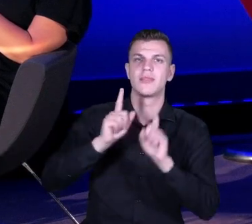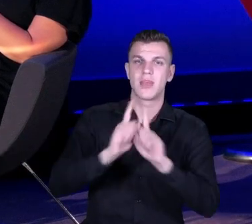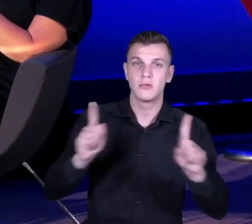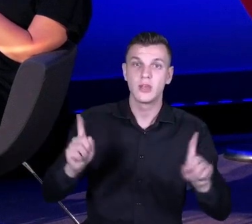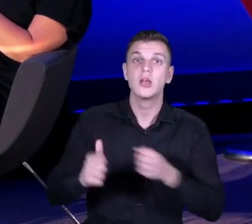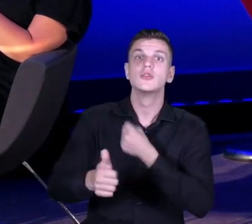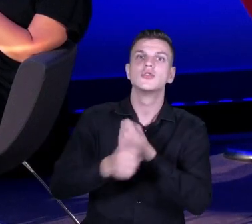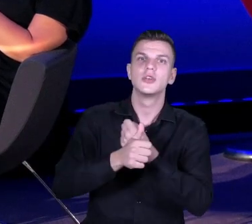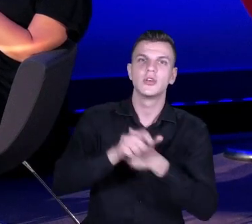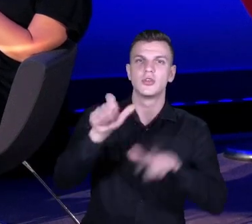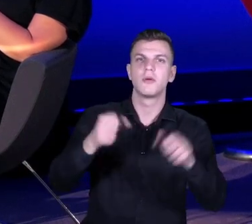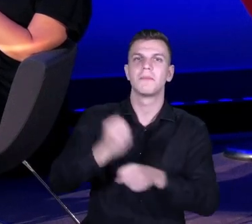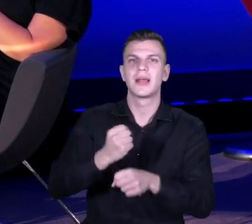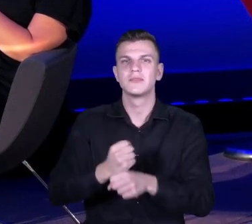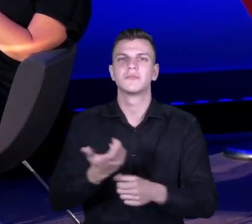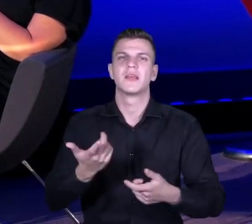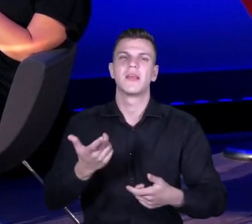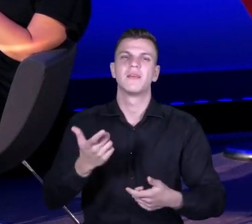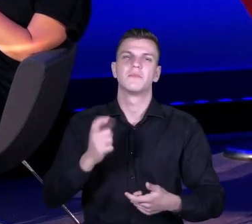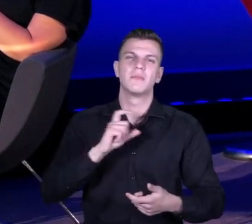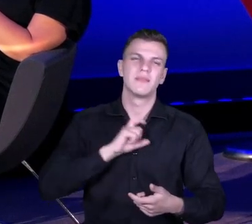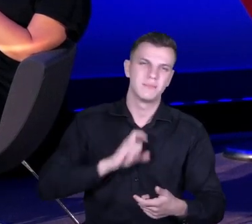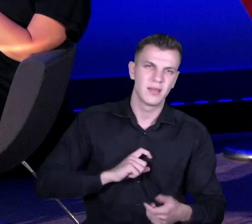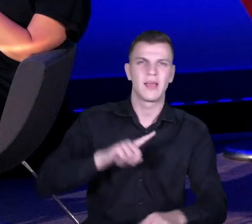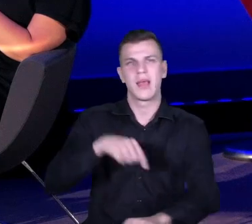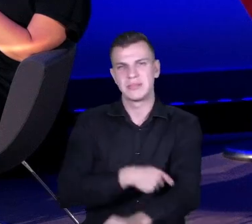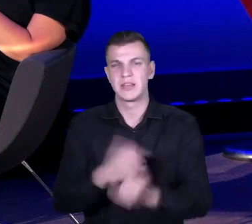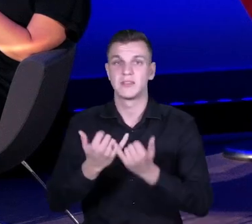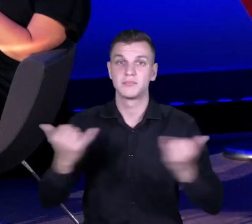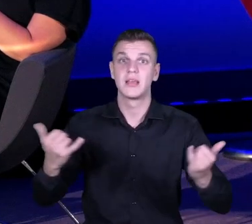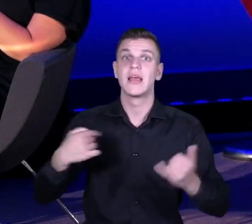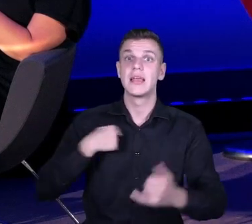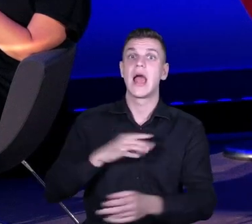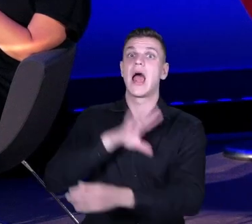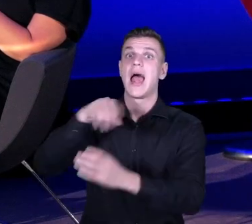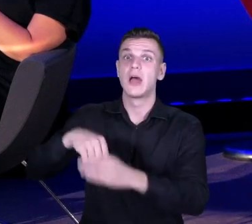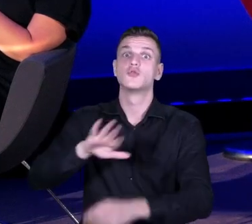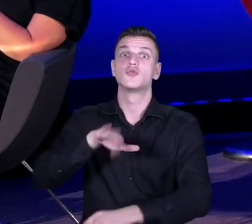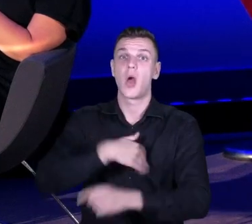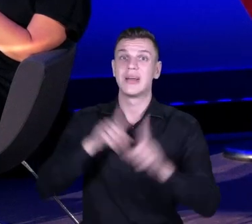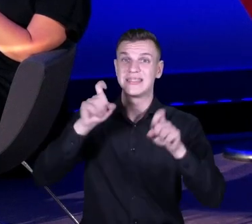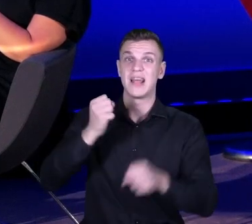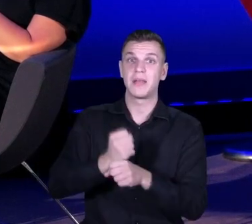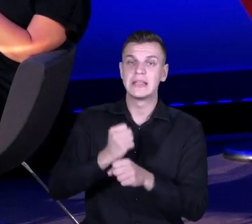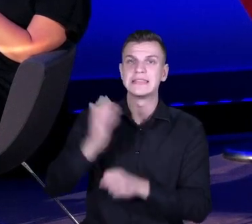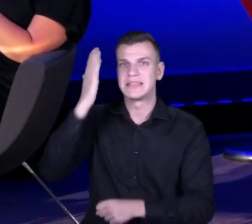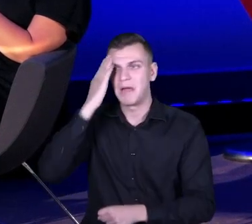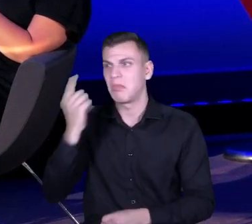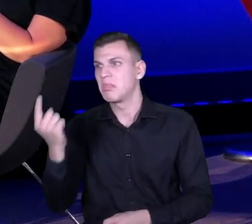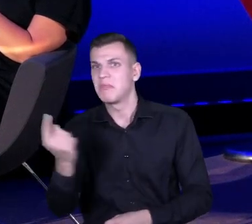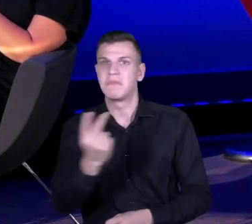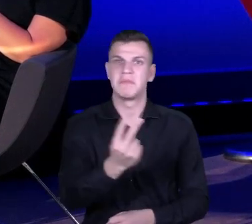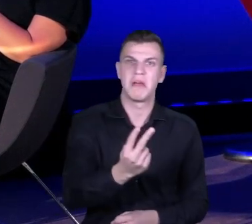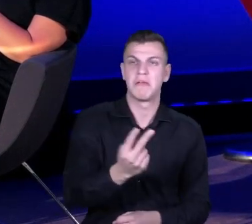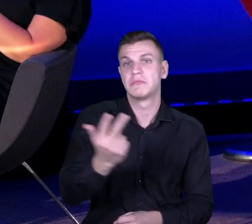administracji i obsługi i trafiam do tej szkoły, znałem może jedną albo dwie osoby, no i mam być tam